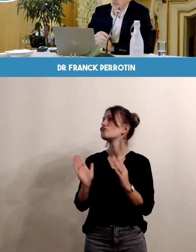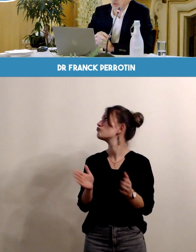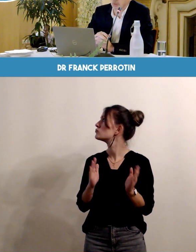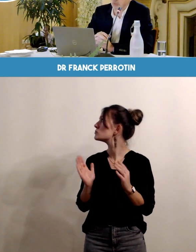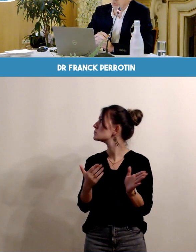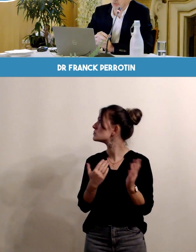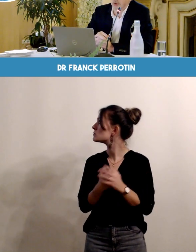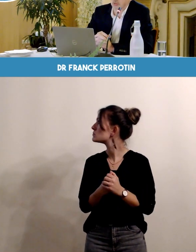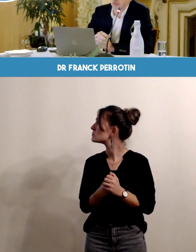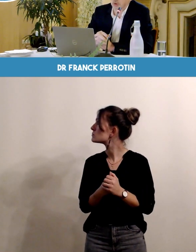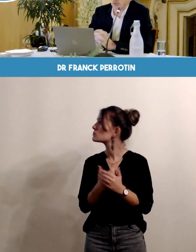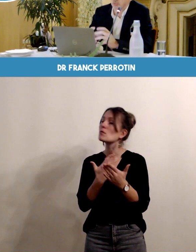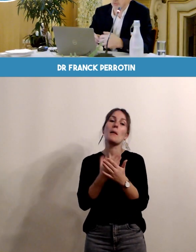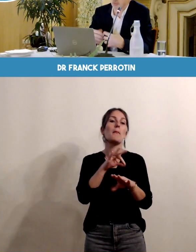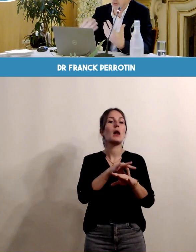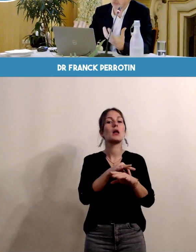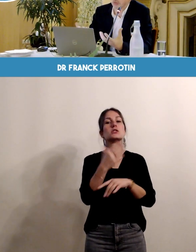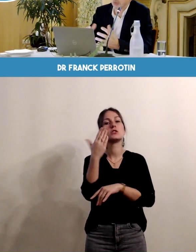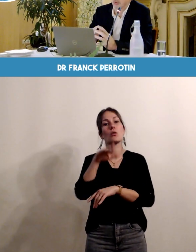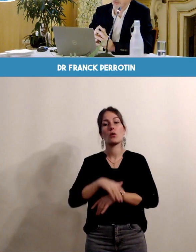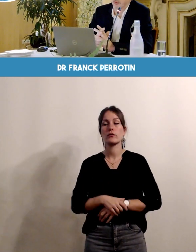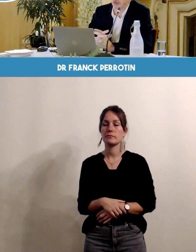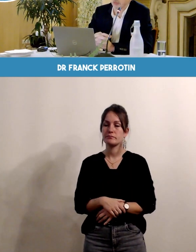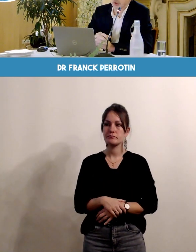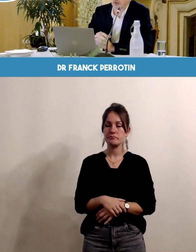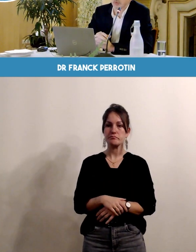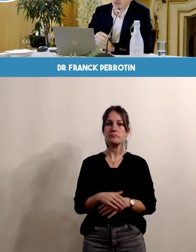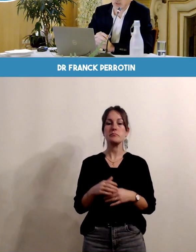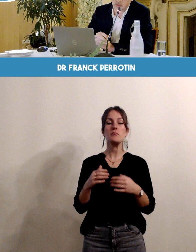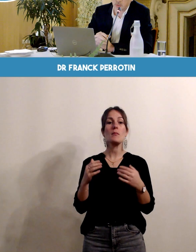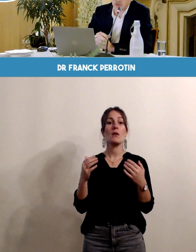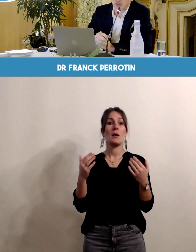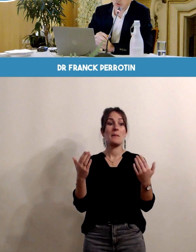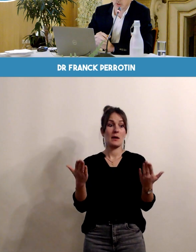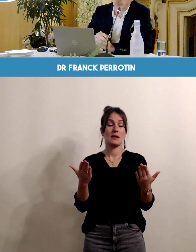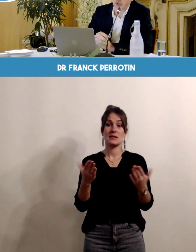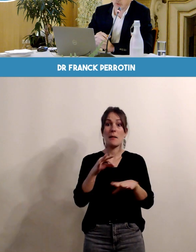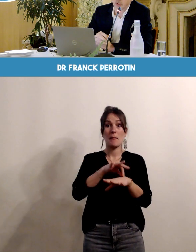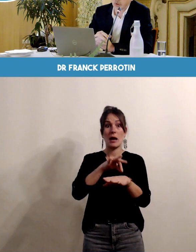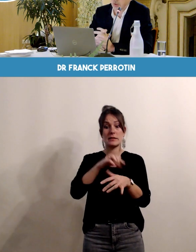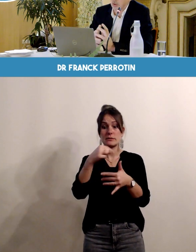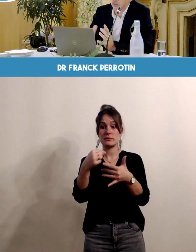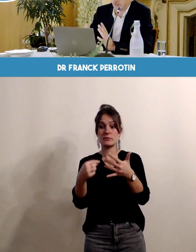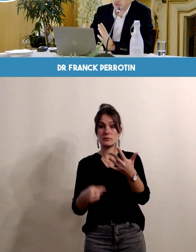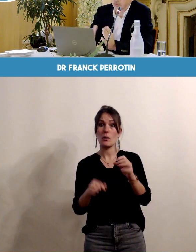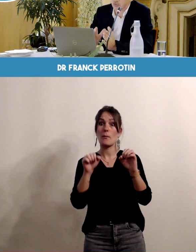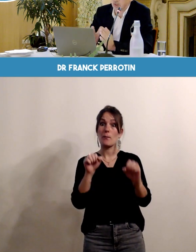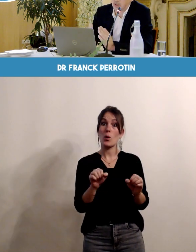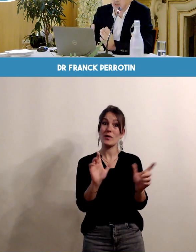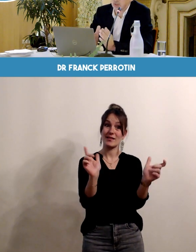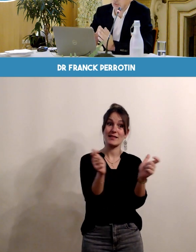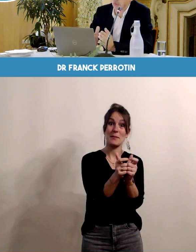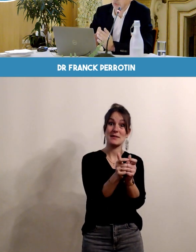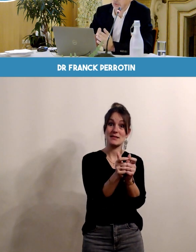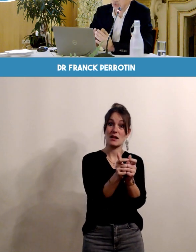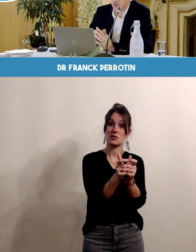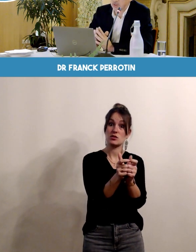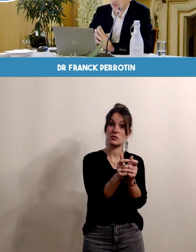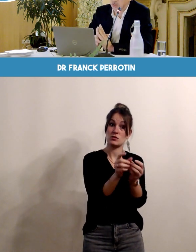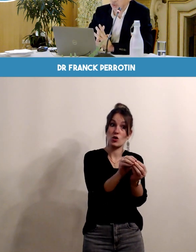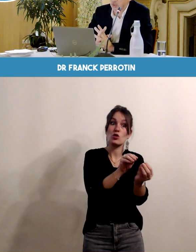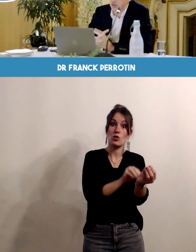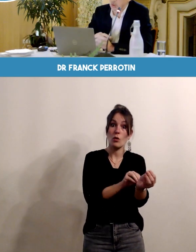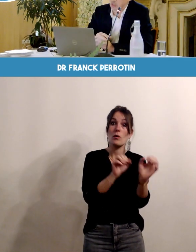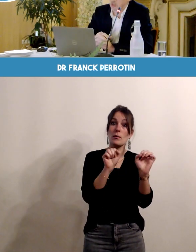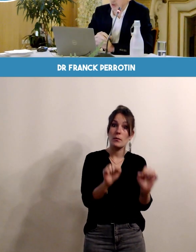sont d'autres pathologies beaucoup de pathologies peuvent faire l'objet comme ça d'un dépistage très précoce de façon à essayer d'orienter